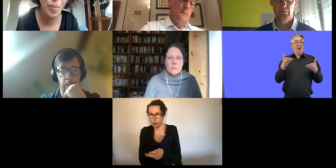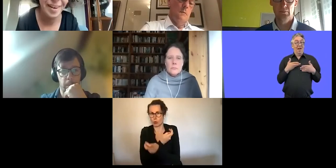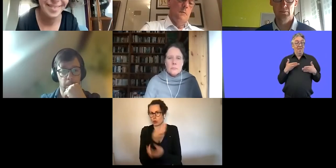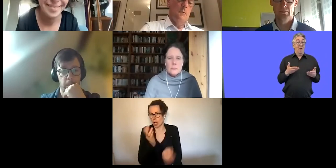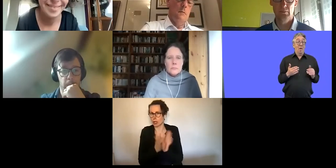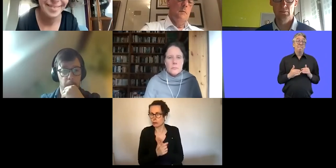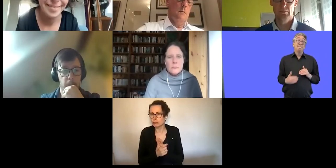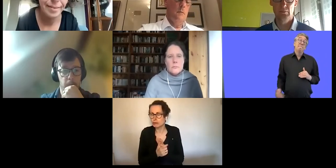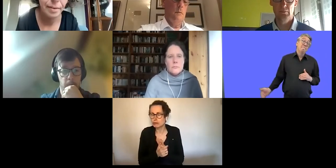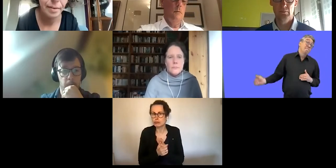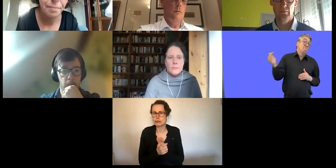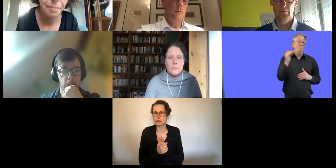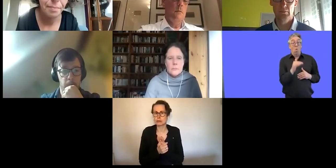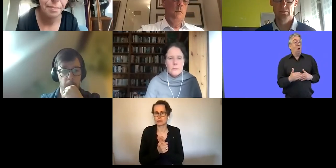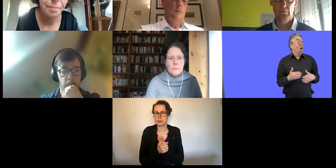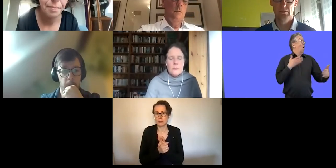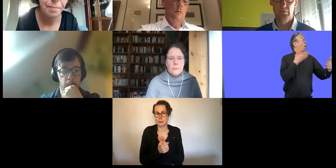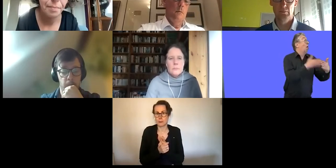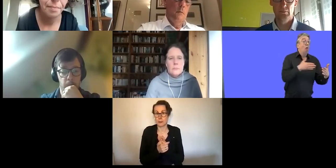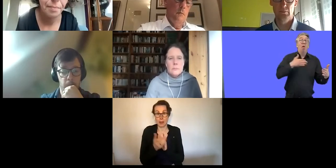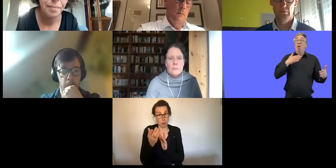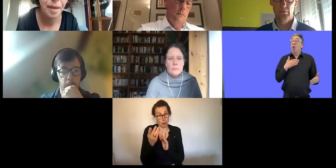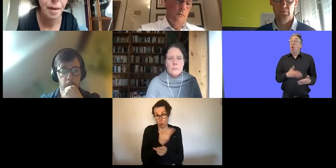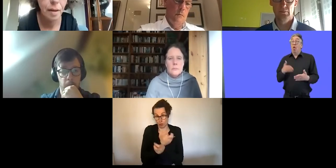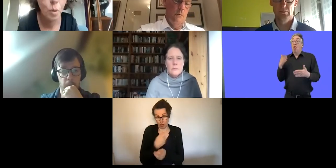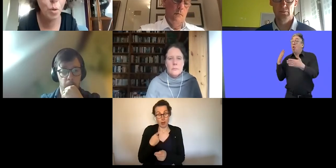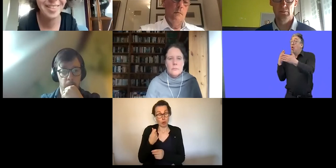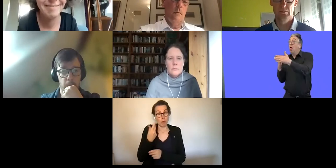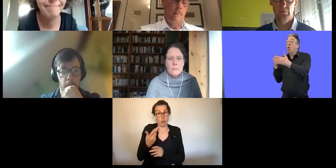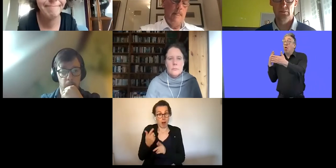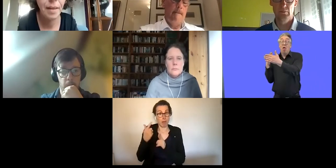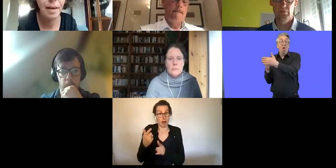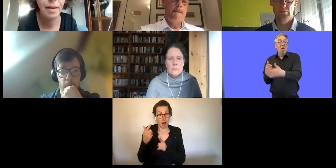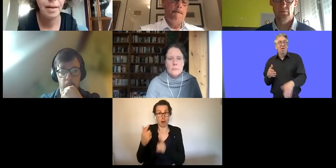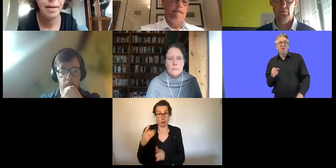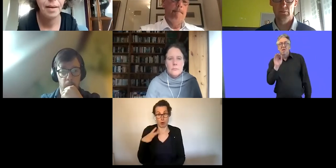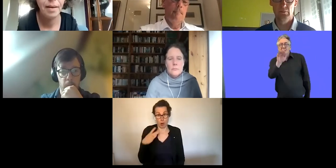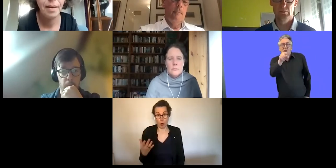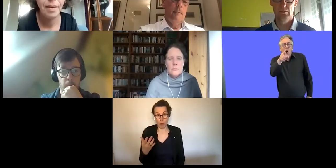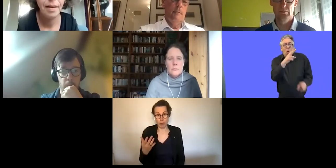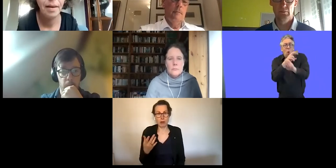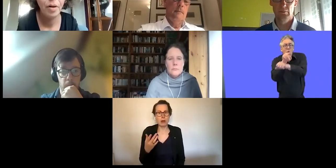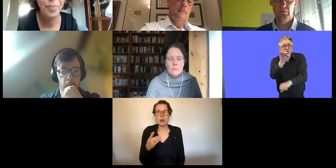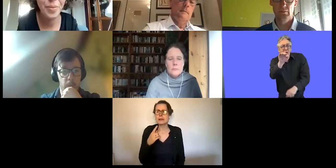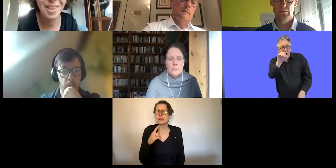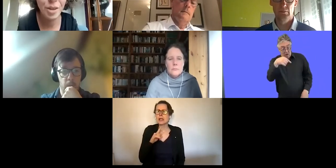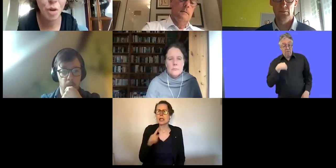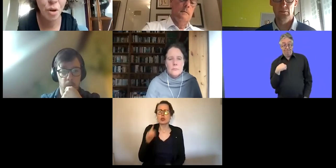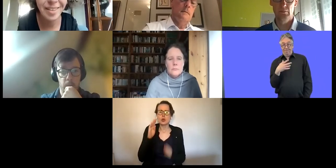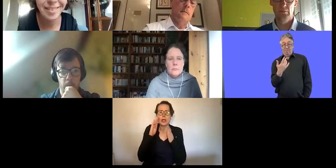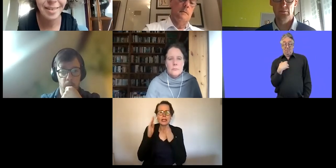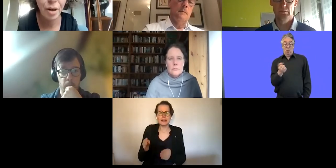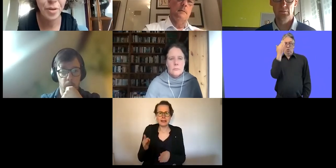Also, Österreich, in Österreich war ich auch schon ein Mal im Urlaub. Allerdings nicht so intensiv wie jetzt in